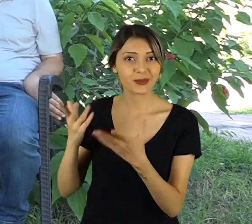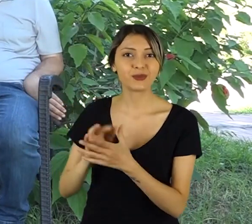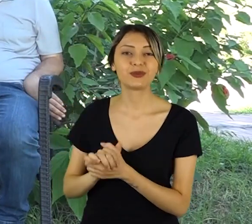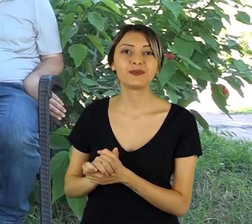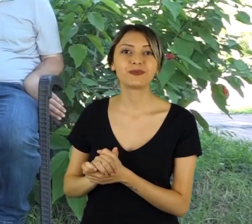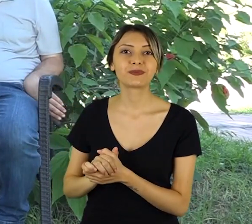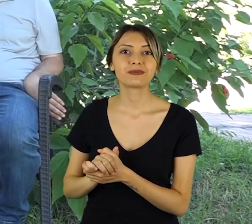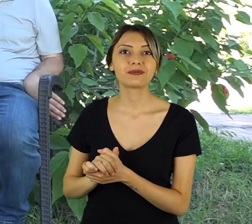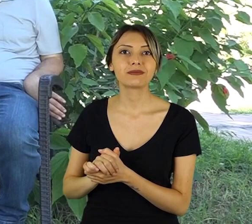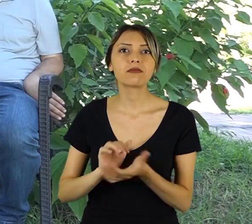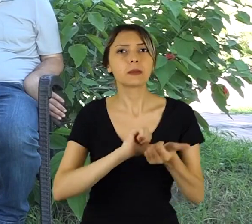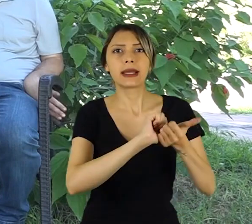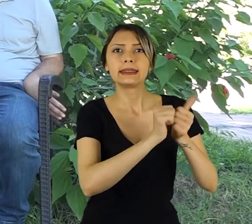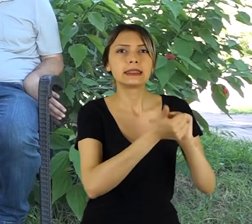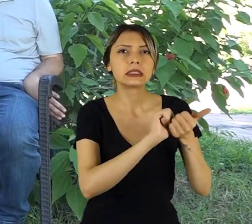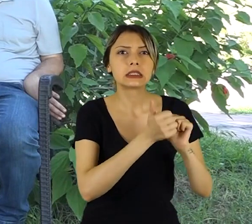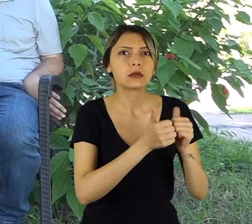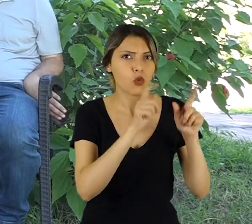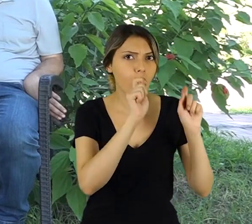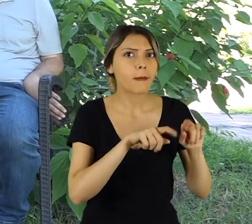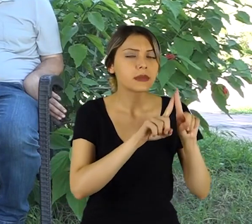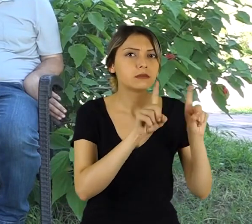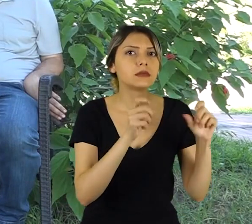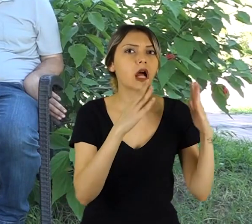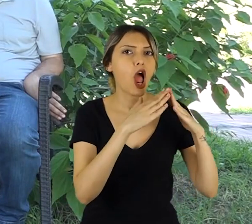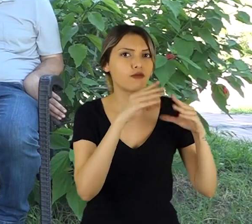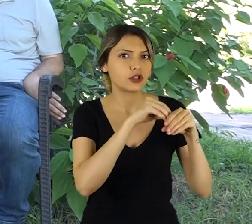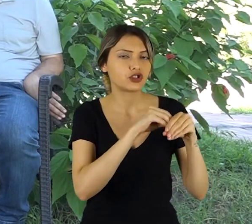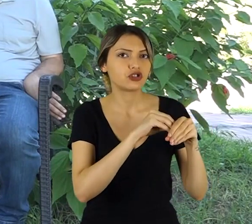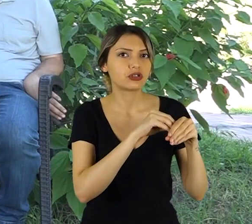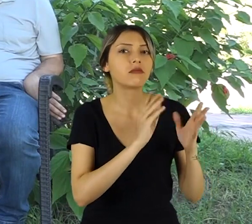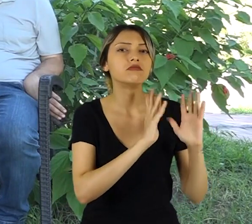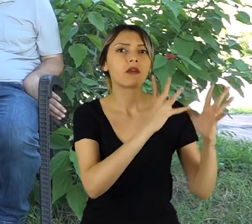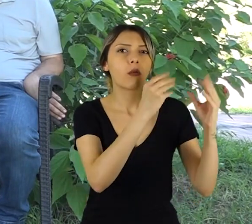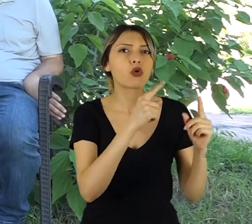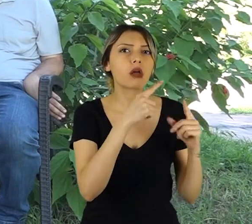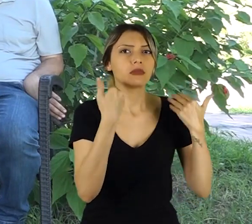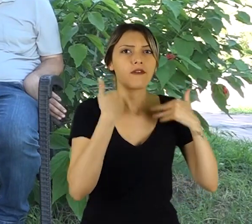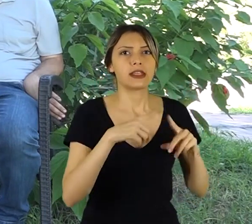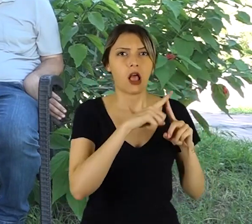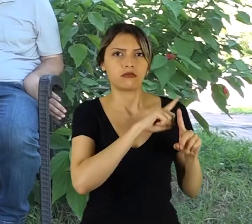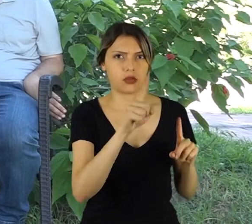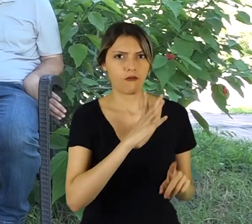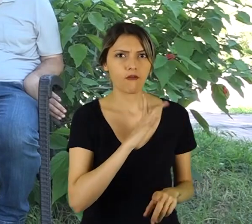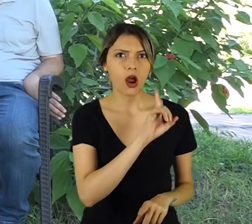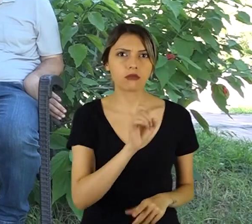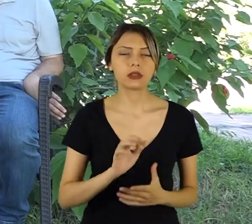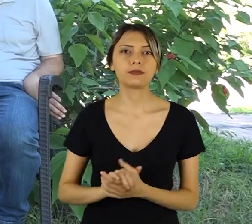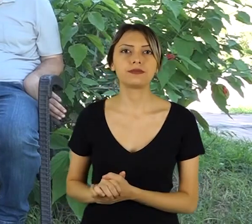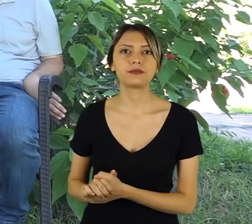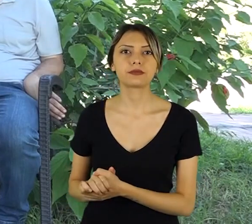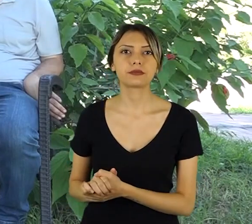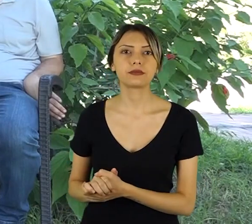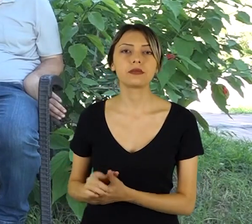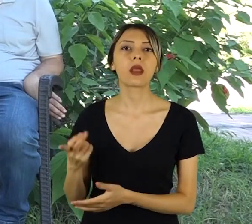Bu süreçte spor aktiviteleri yaptınız mı? Devam eden bir fiziksel aktiviteniz var mıydı? Nasıl karşıladınız bu